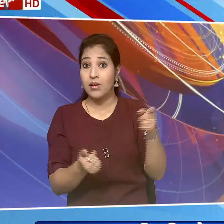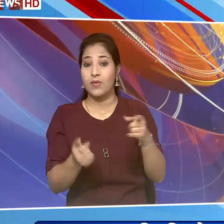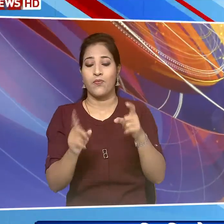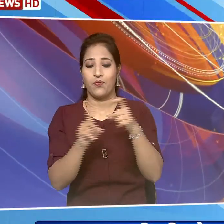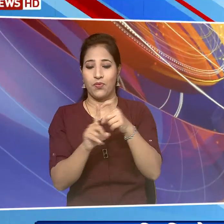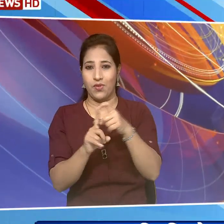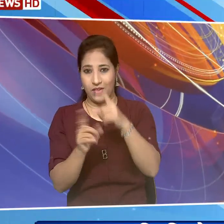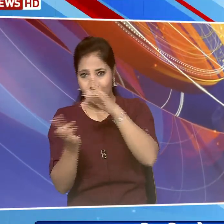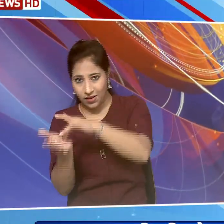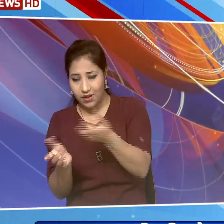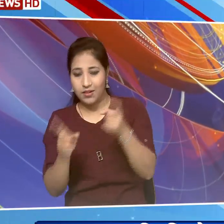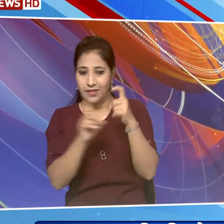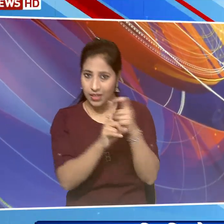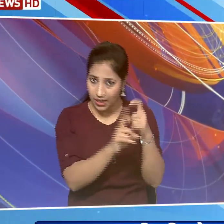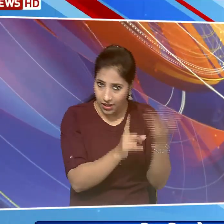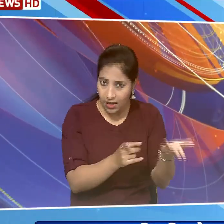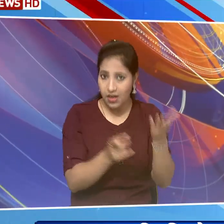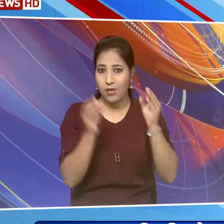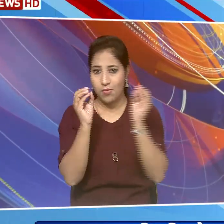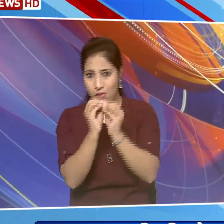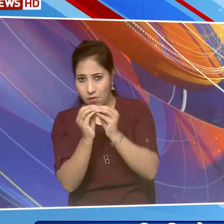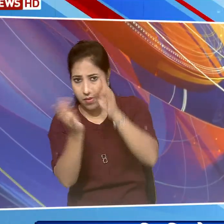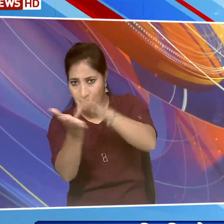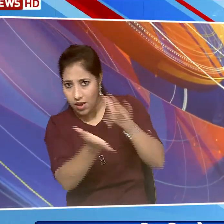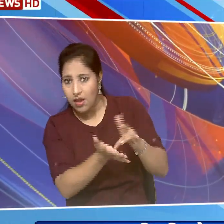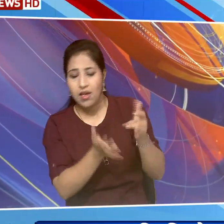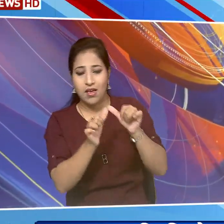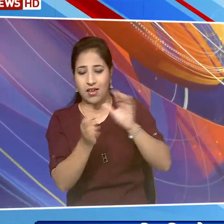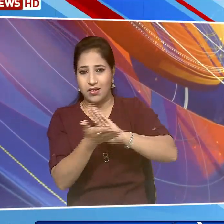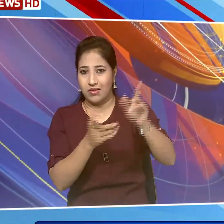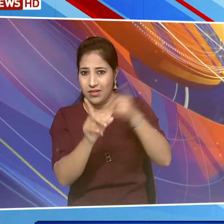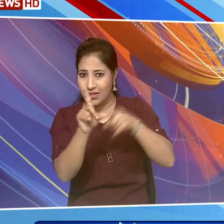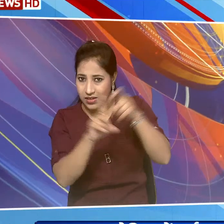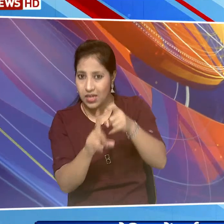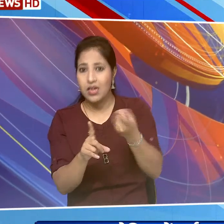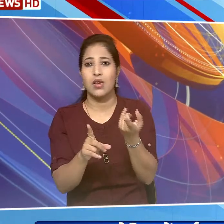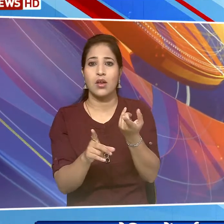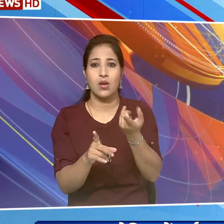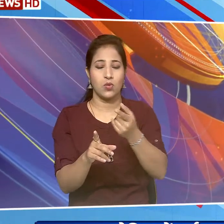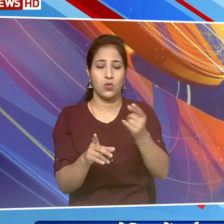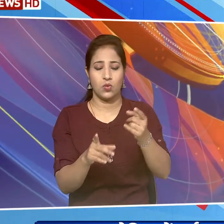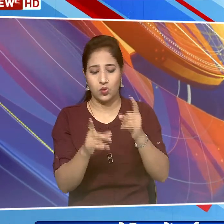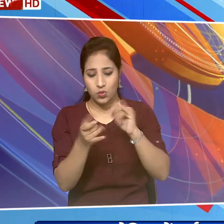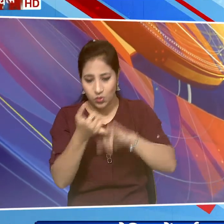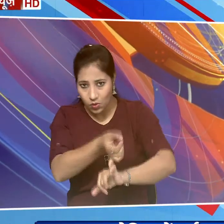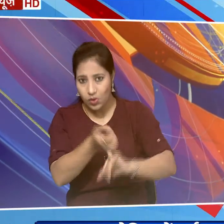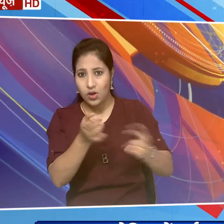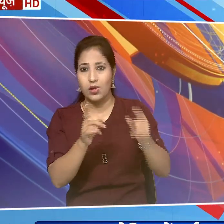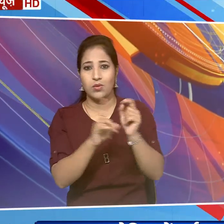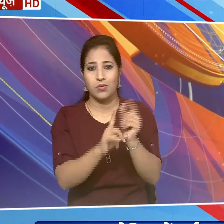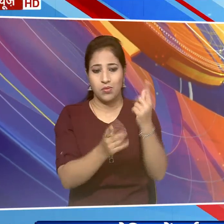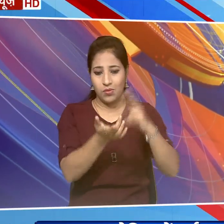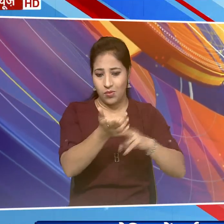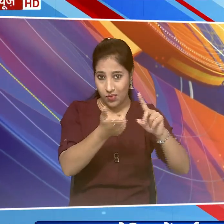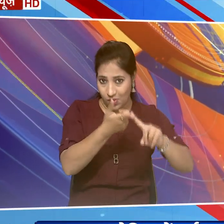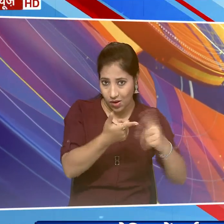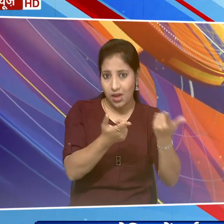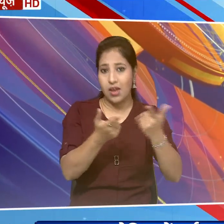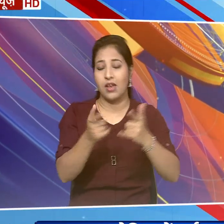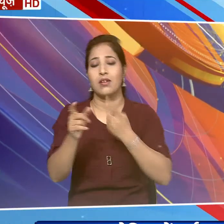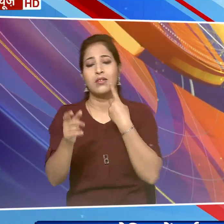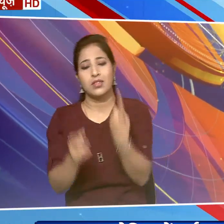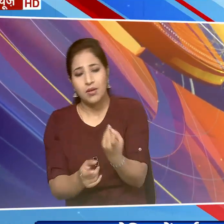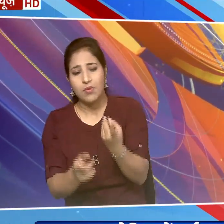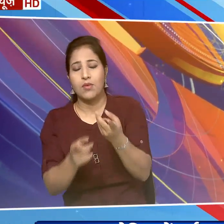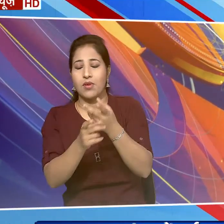द्वारका, दिल्ली, मुंबई, एहमदाबाद, सूरत, पुने, जैपुर, इंदौर,